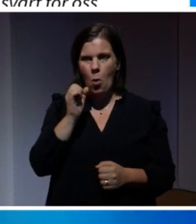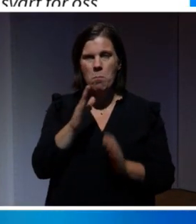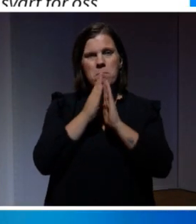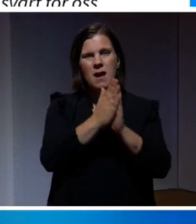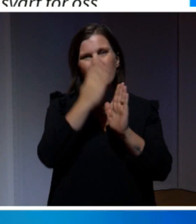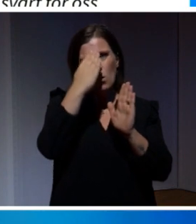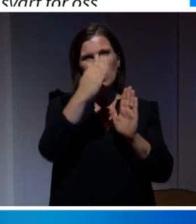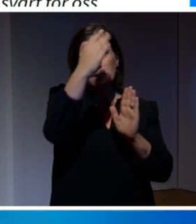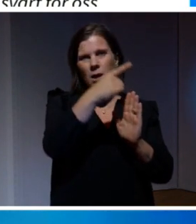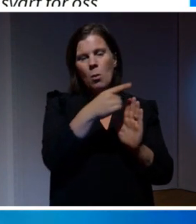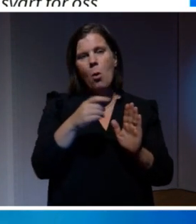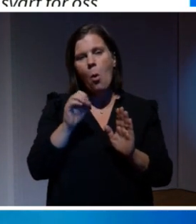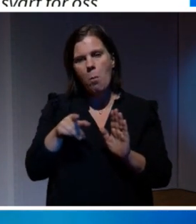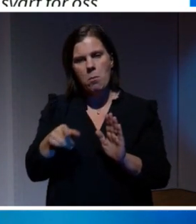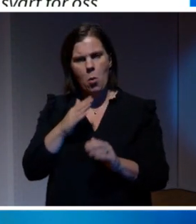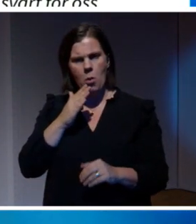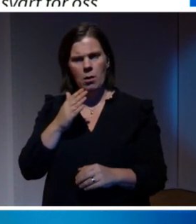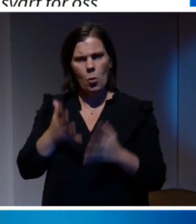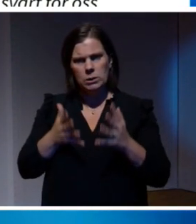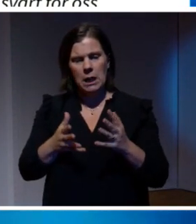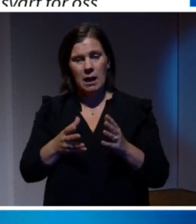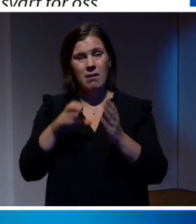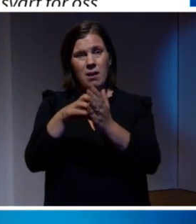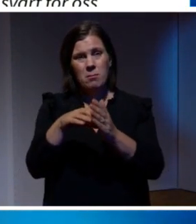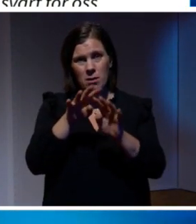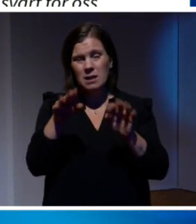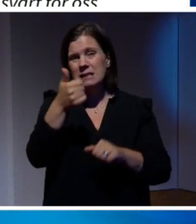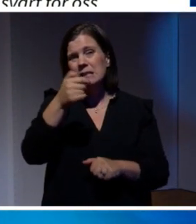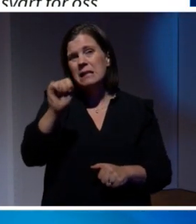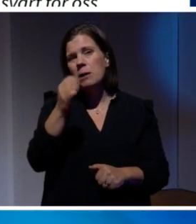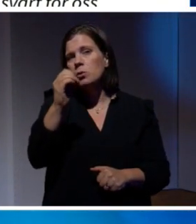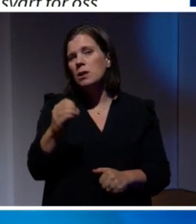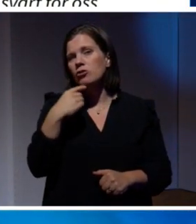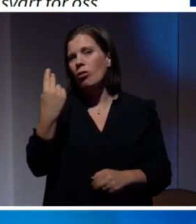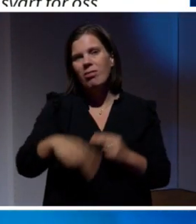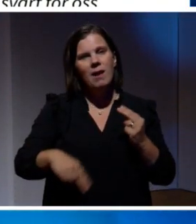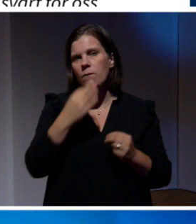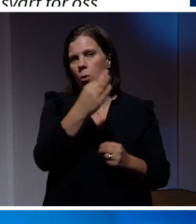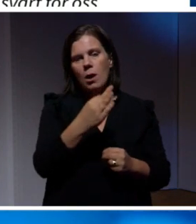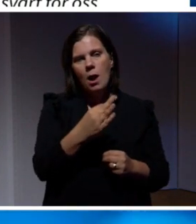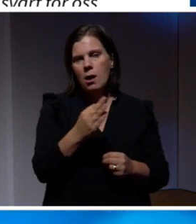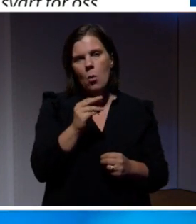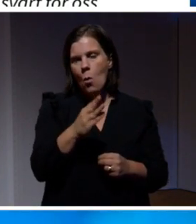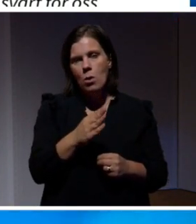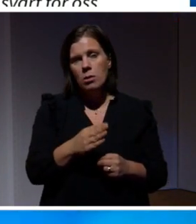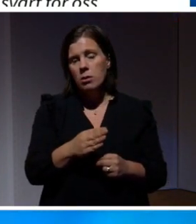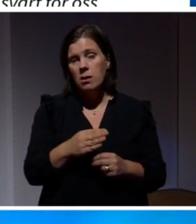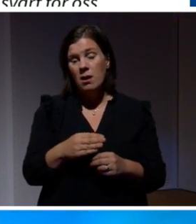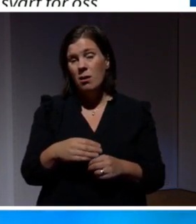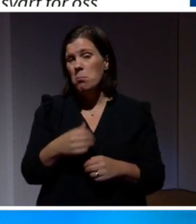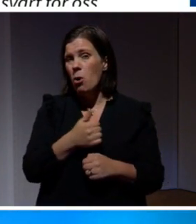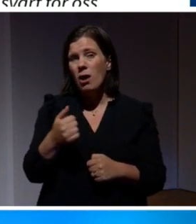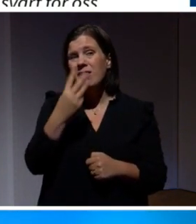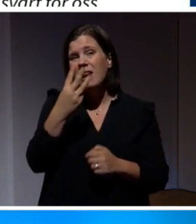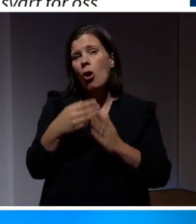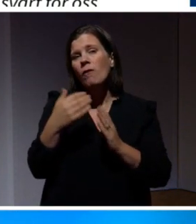om råd, om de var osäkra på om de skulle lägga upp något på nätet, så svarade det 69 procent nej. Bara tre av tio skulle alltså vända sig till en vuxen om de